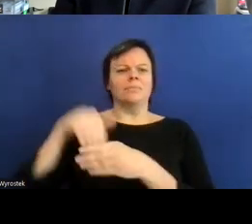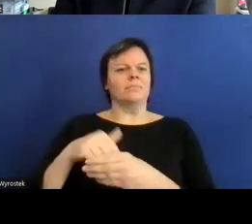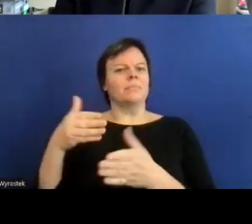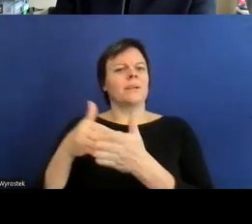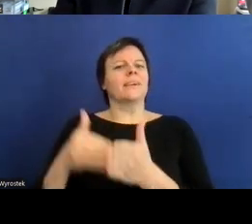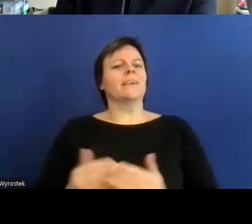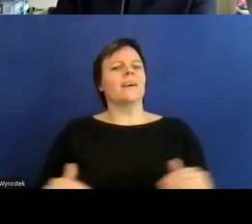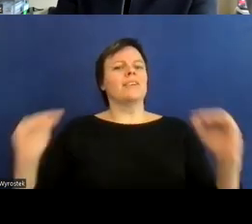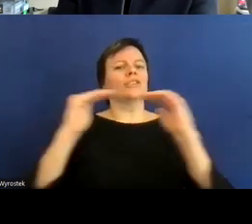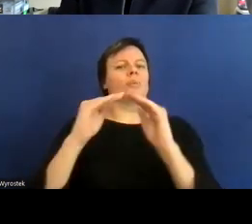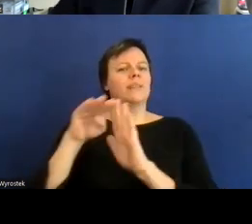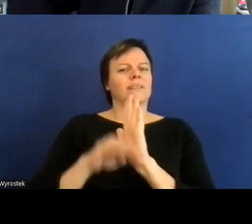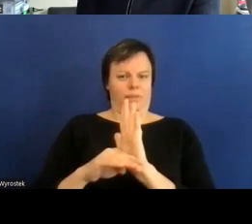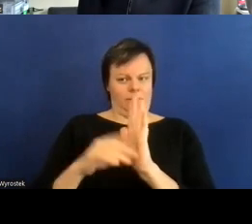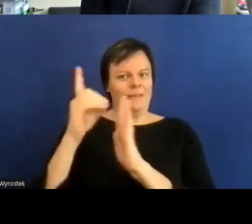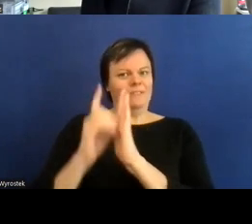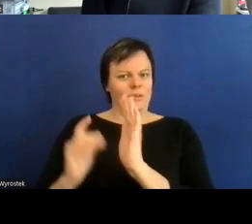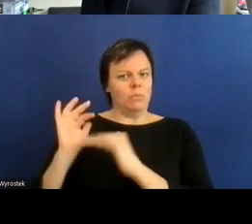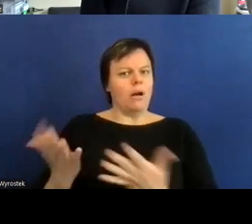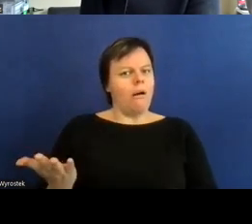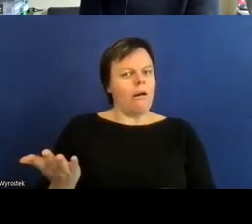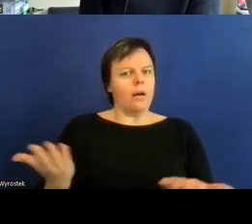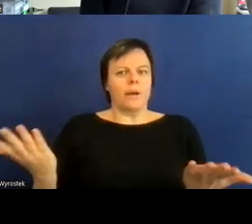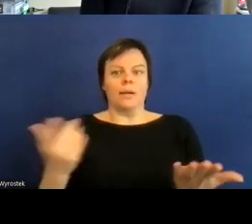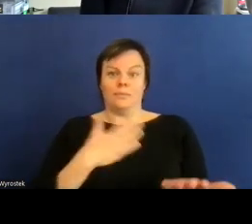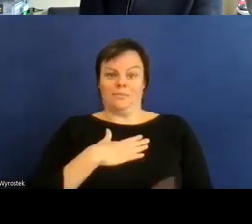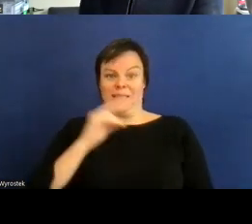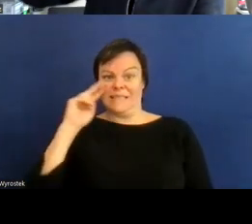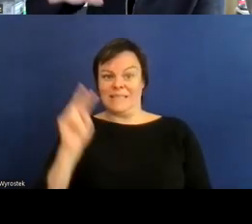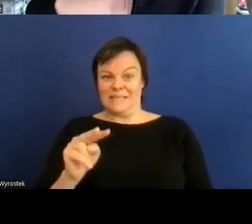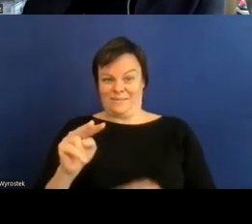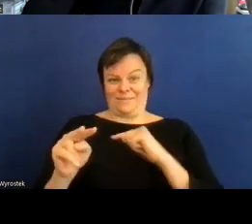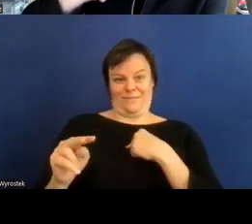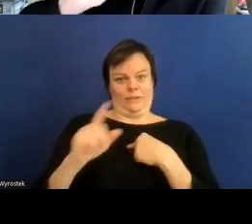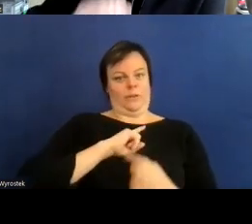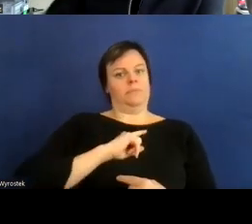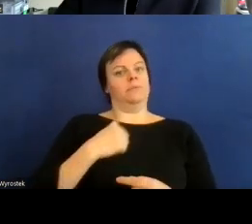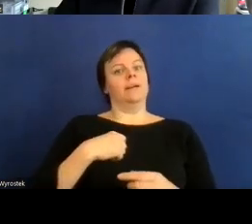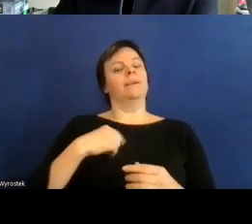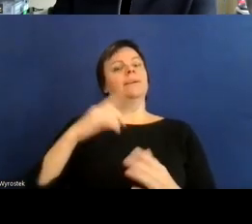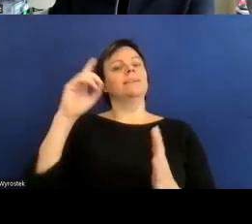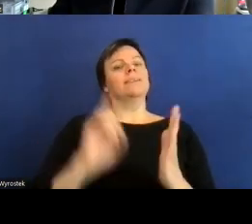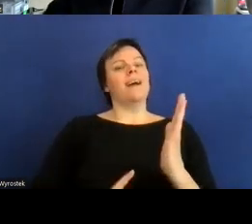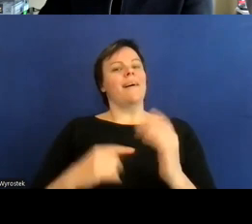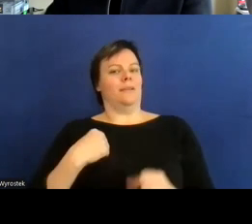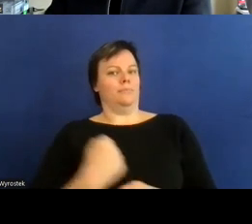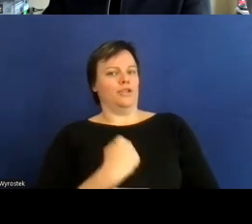weise in dem eben gesagt wird barrierefrei sind bauliche und sonstige anlagen verkehrsmittel